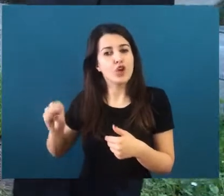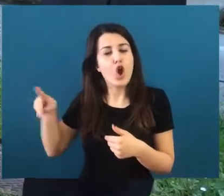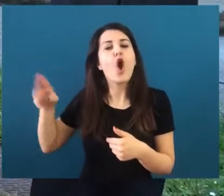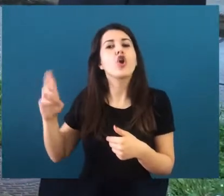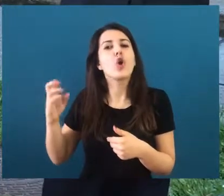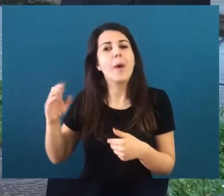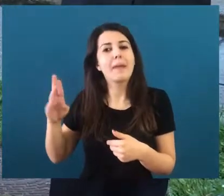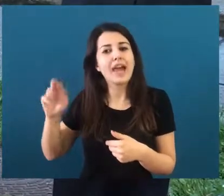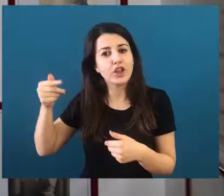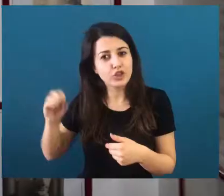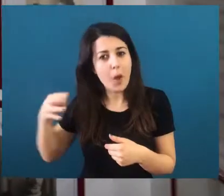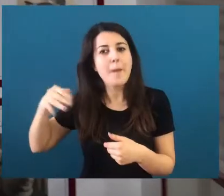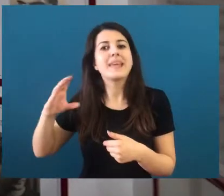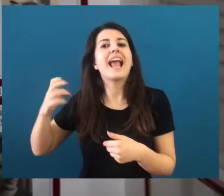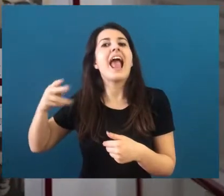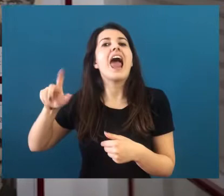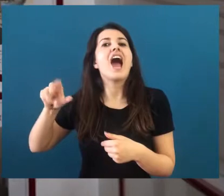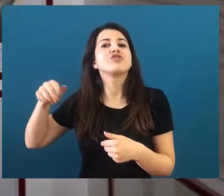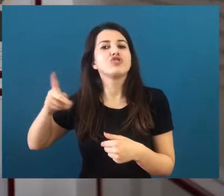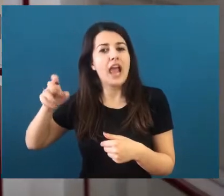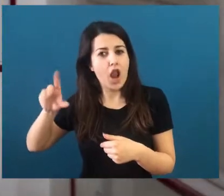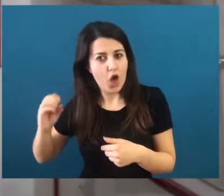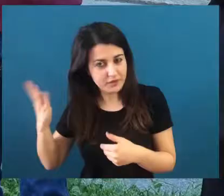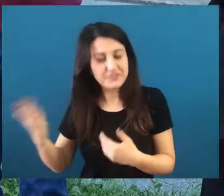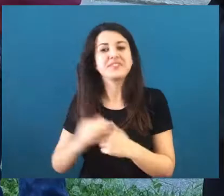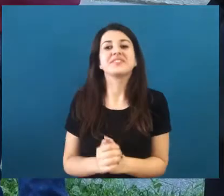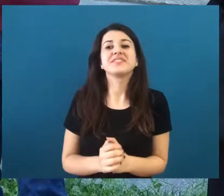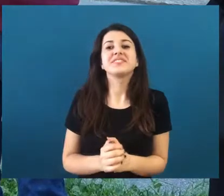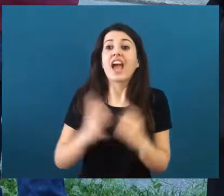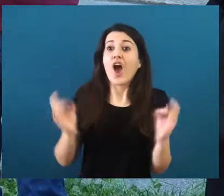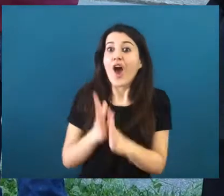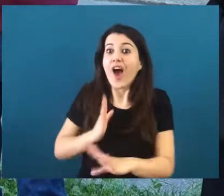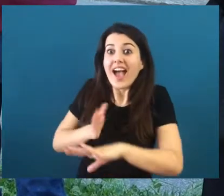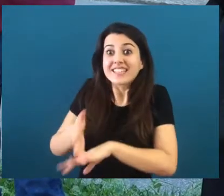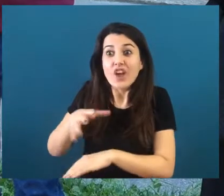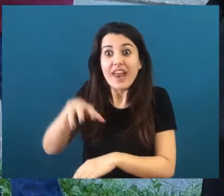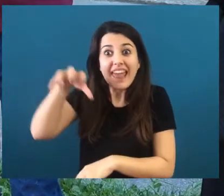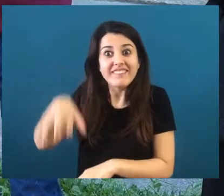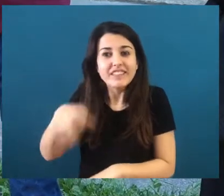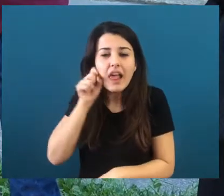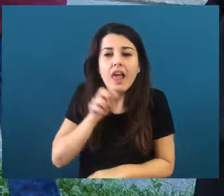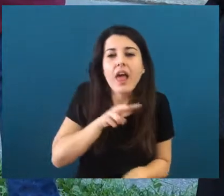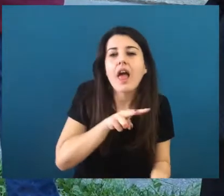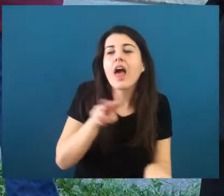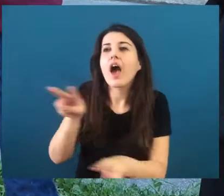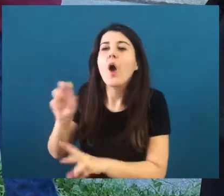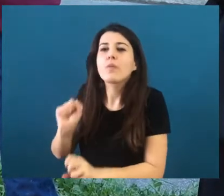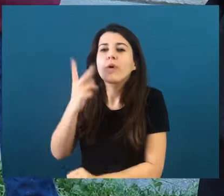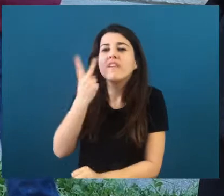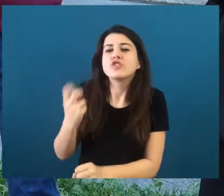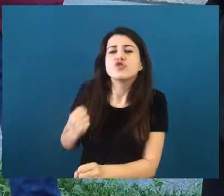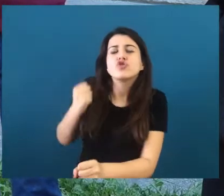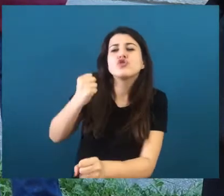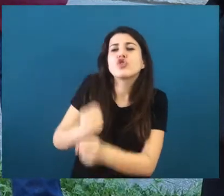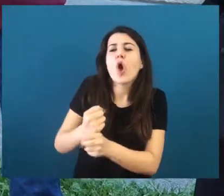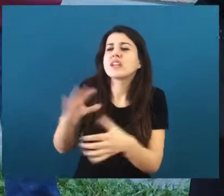Roberto e Michelangelo e entrando in questa villa potrete ammirare tutto ciò che riguarda la storia